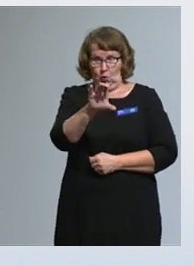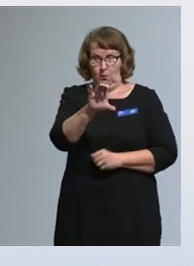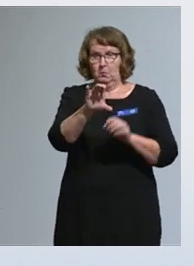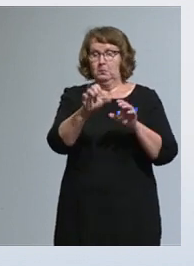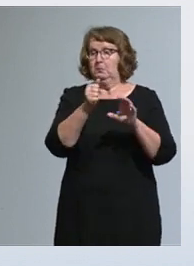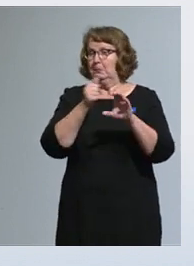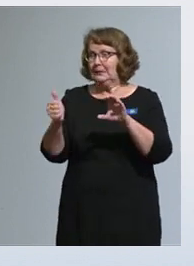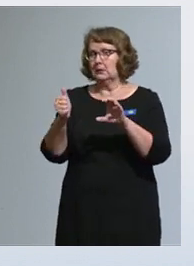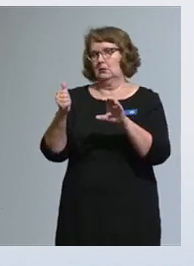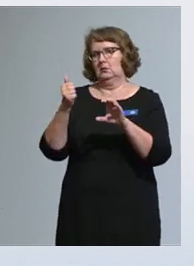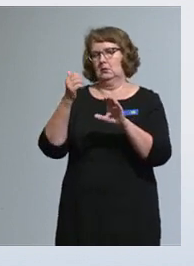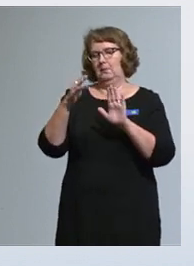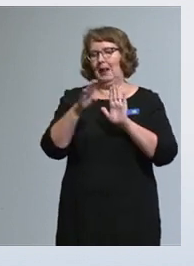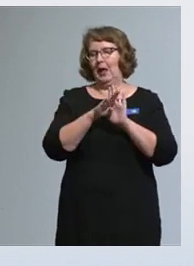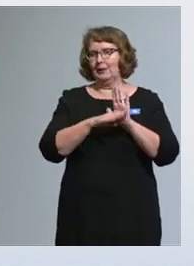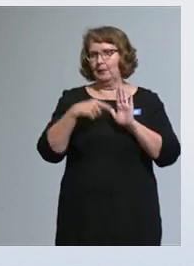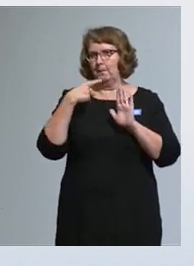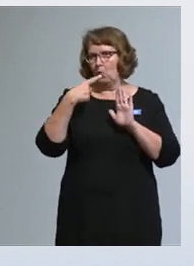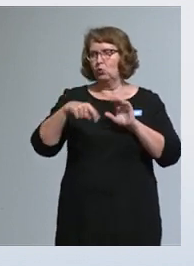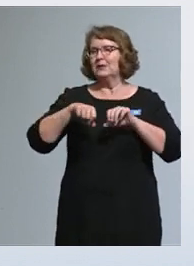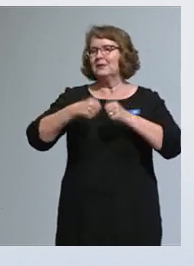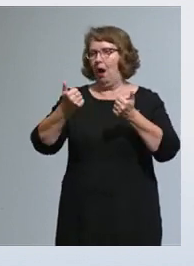ovat lainsäädännön mukaisesti julkisia.